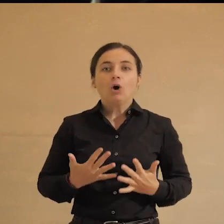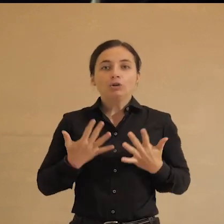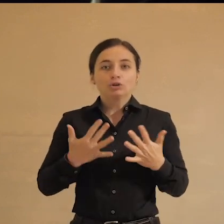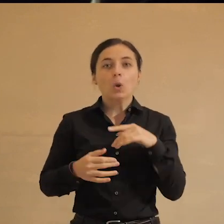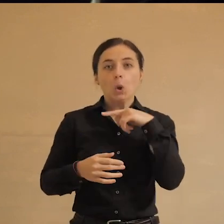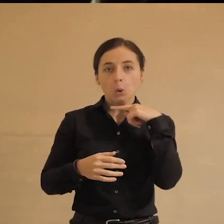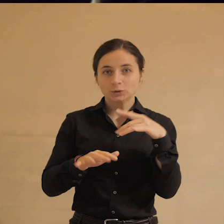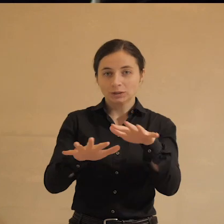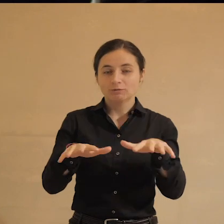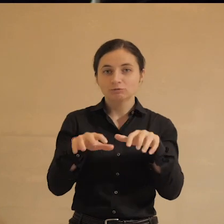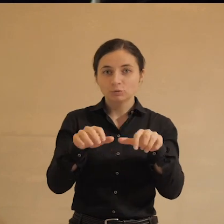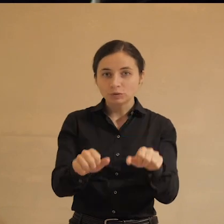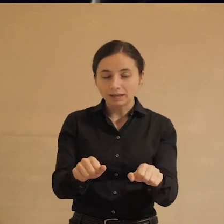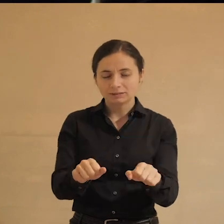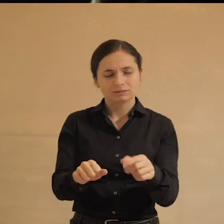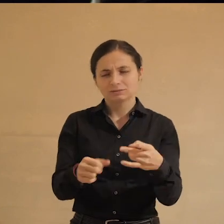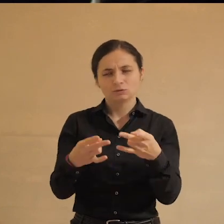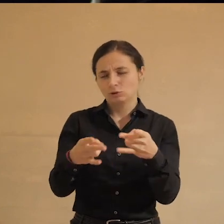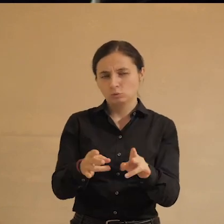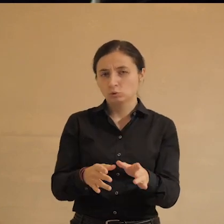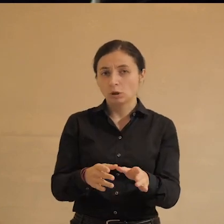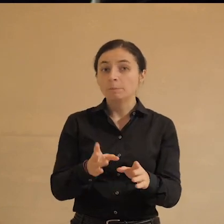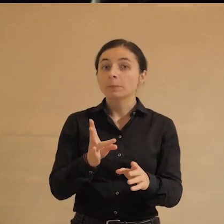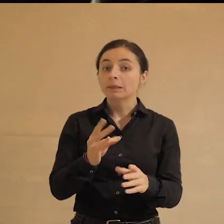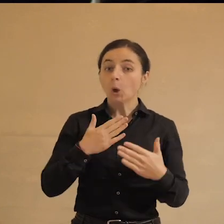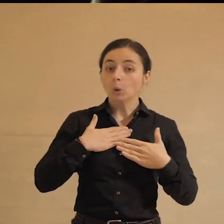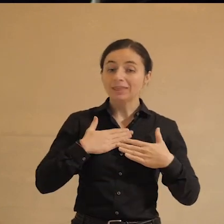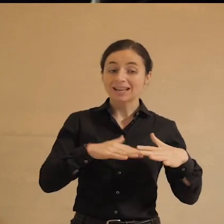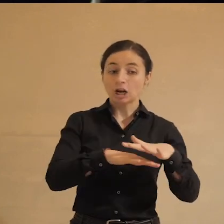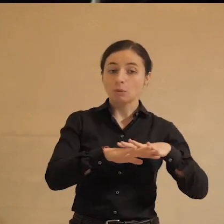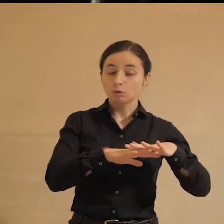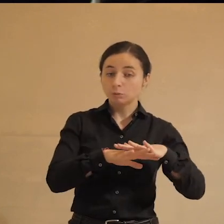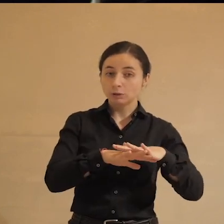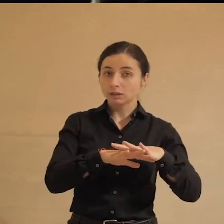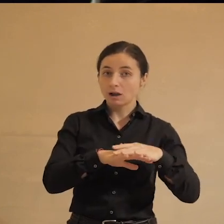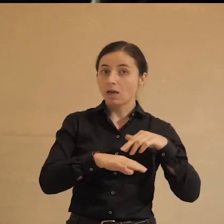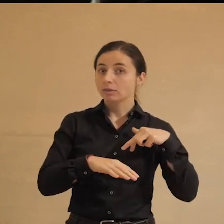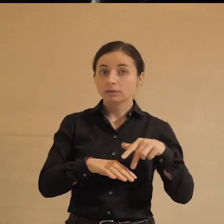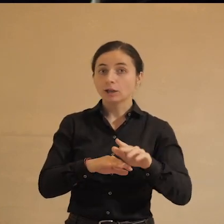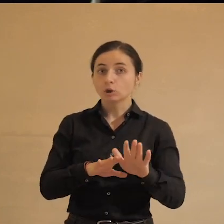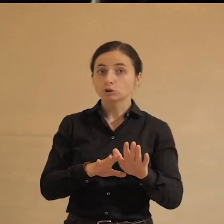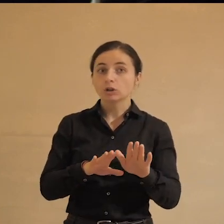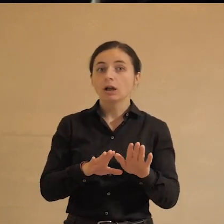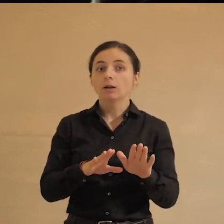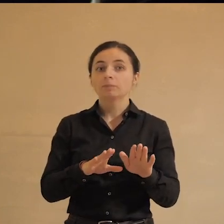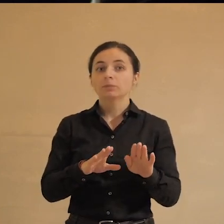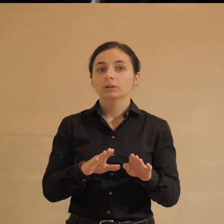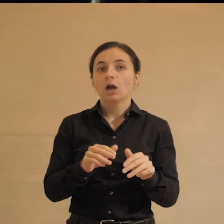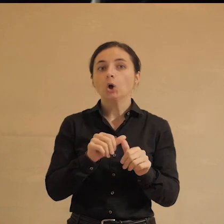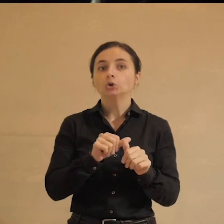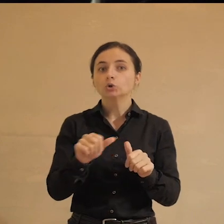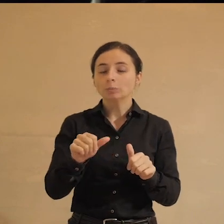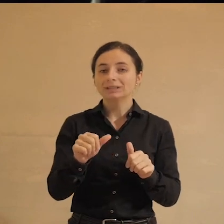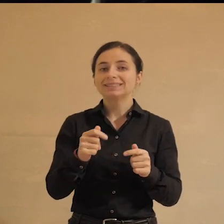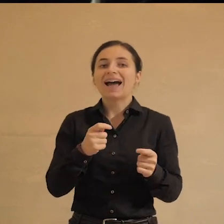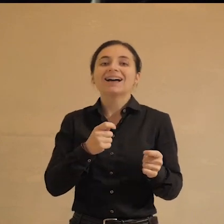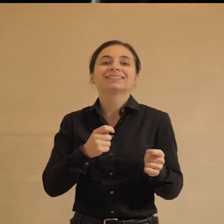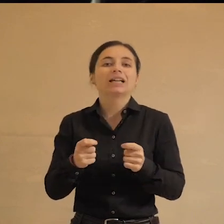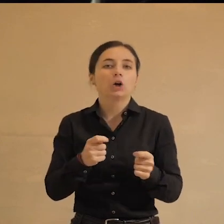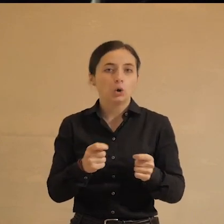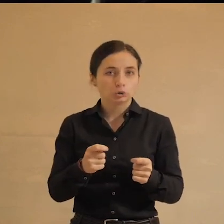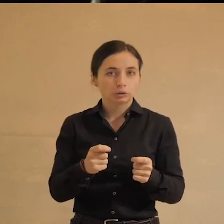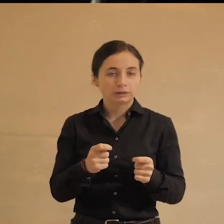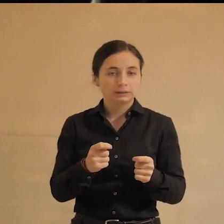российские власти, они не нуждаются в воодушевлении. Но наша публика еще не дошла до какой-то особенной осторожности или